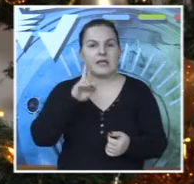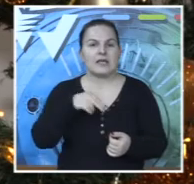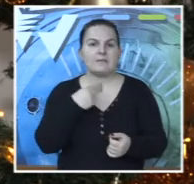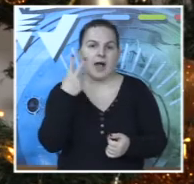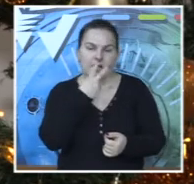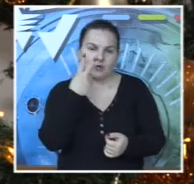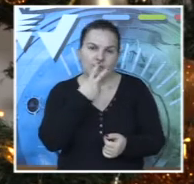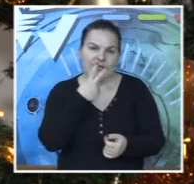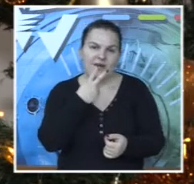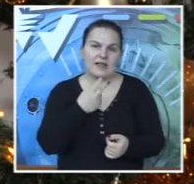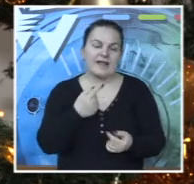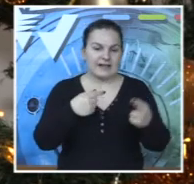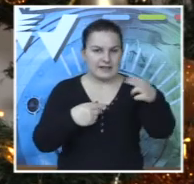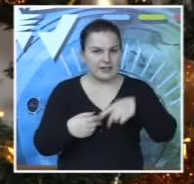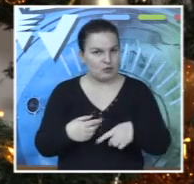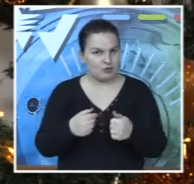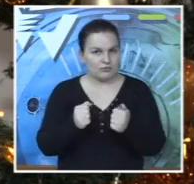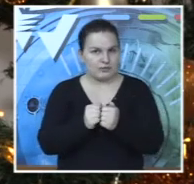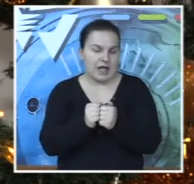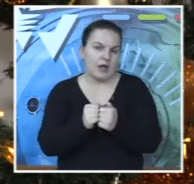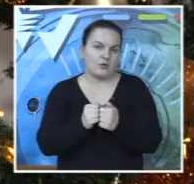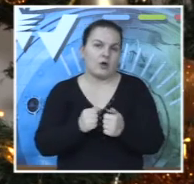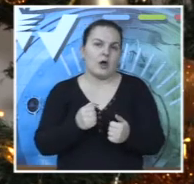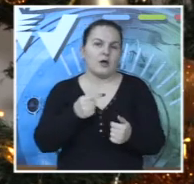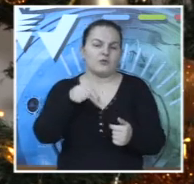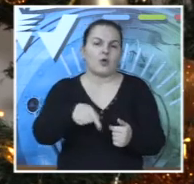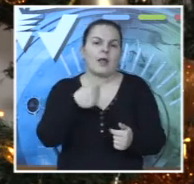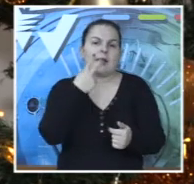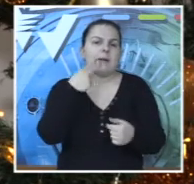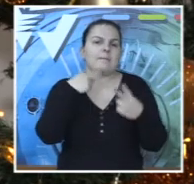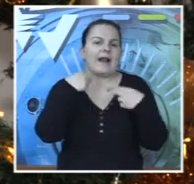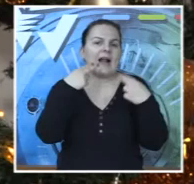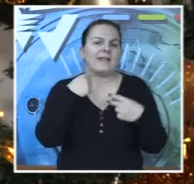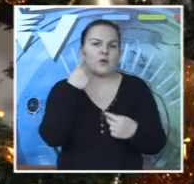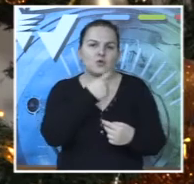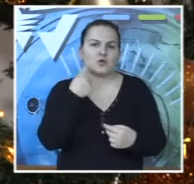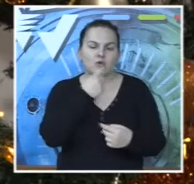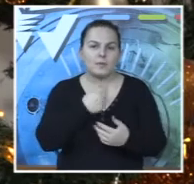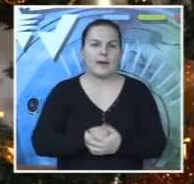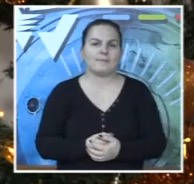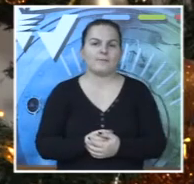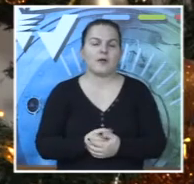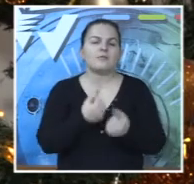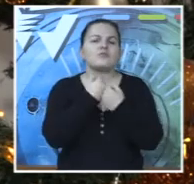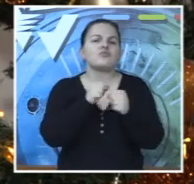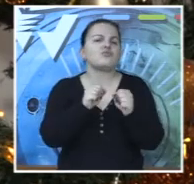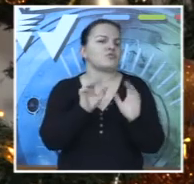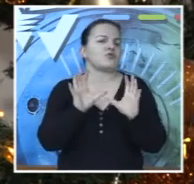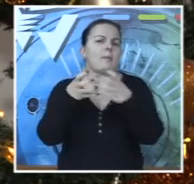preglede uvek imaju razumevanja da siđu dole da me pregledaju u nekoj od slobodnih ordinacija